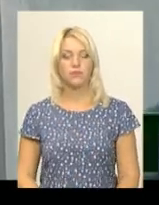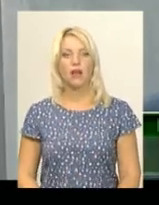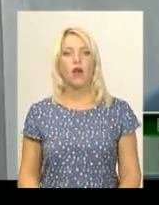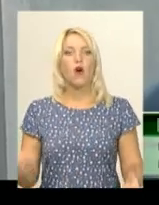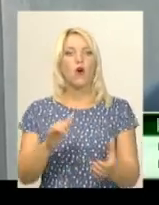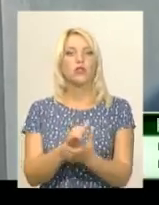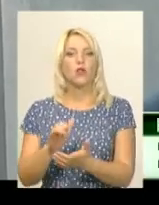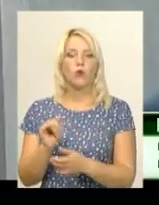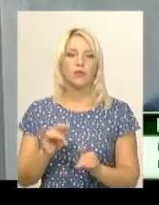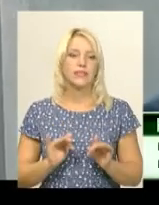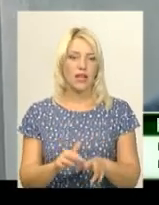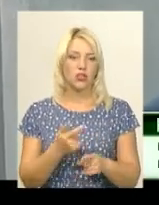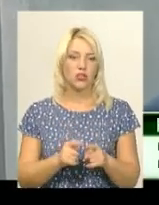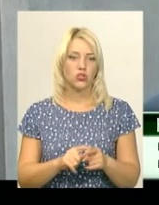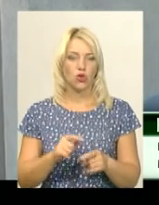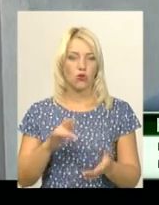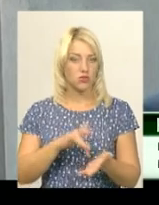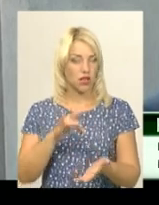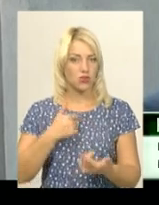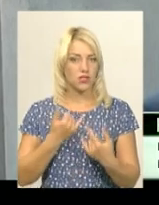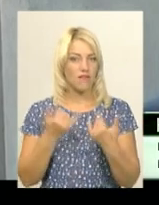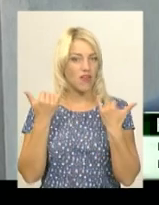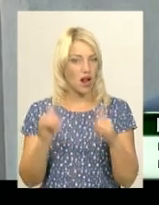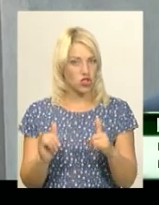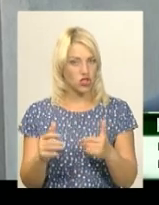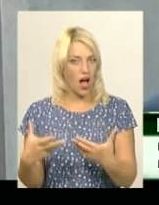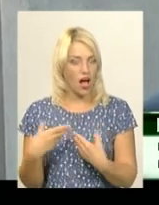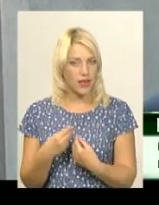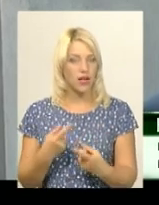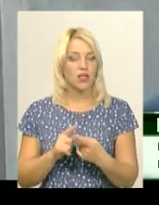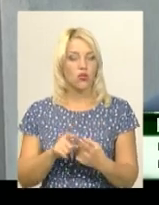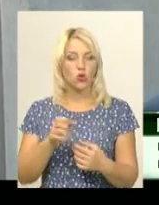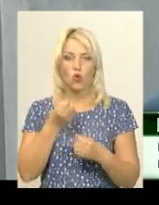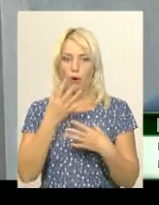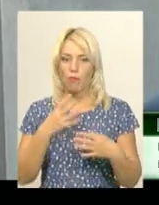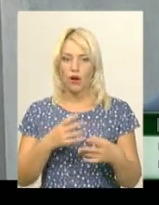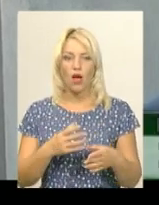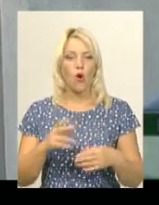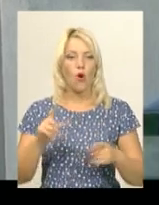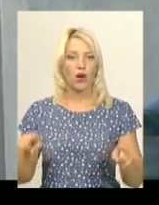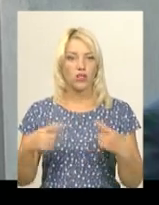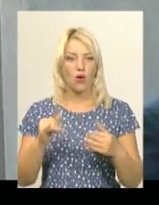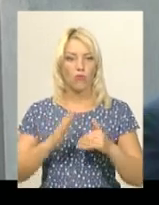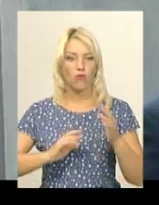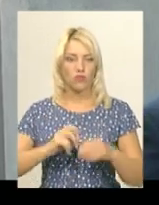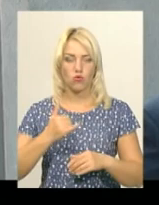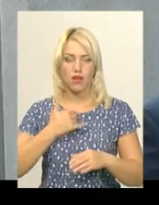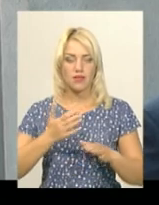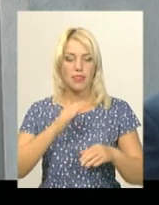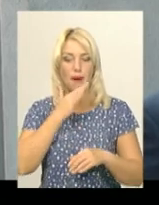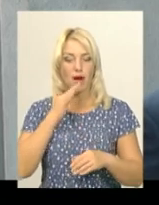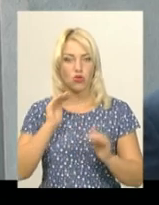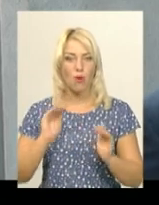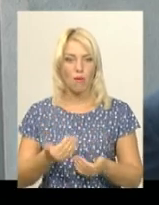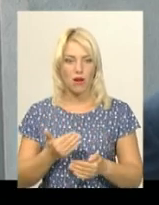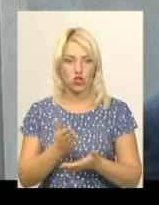Ознайомилися з діяльністю цього центру і це вражає. Це дуже добре організовано і професійно. У нас набагато менше службових собак і ми більше